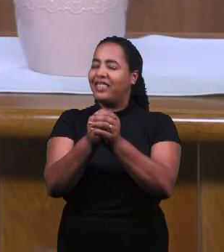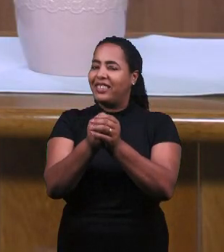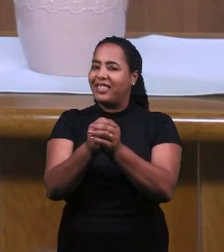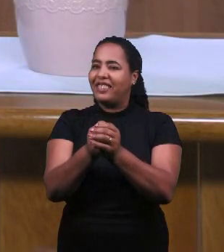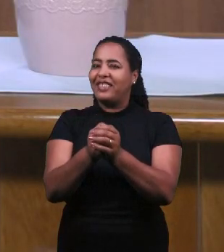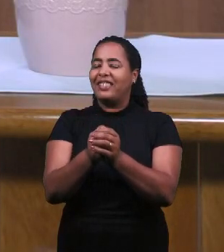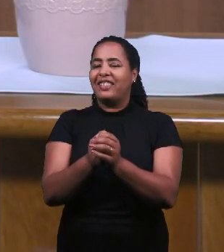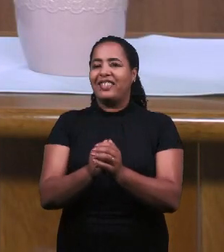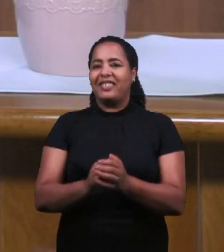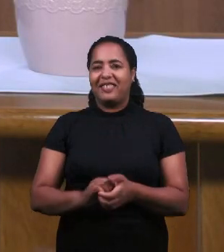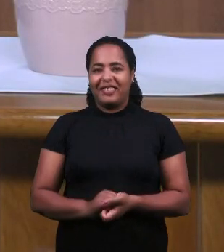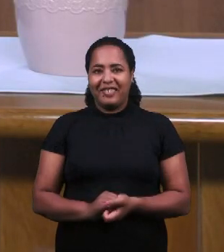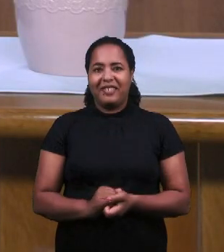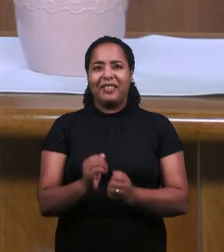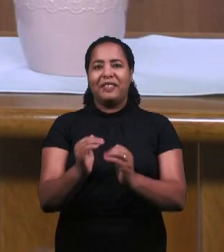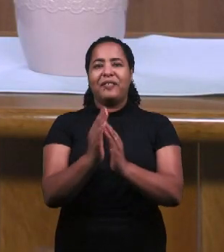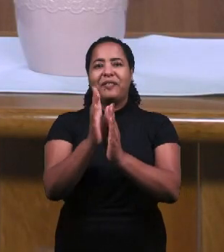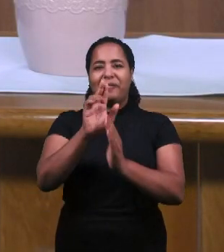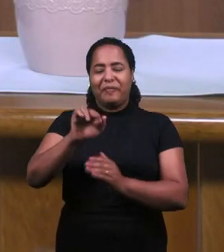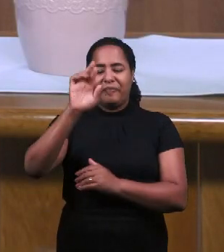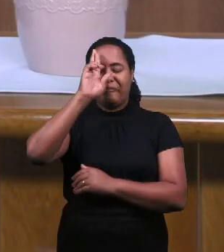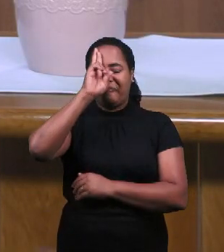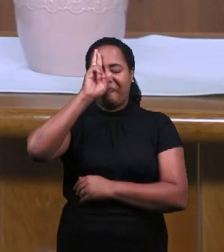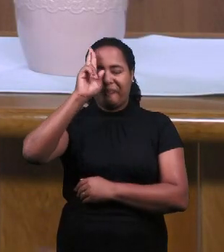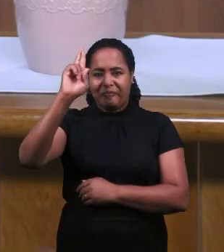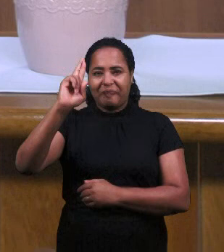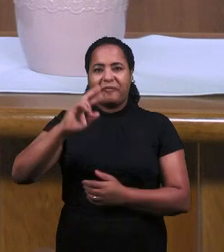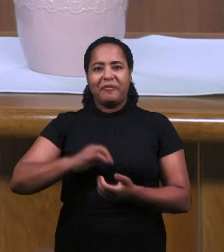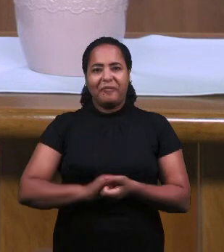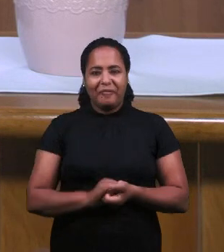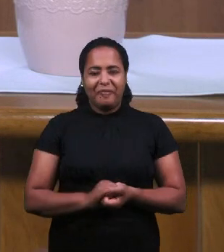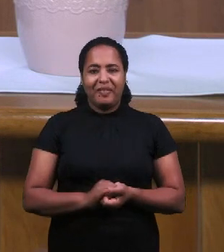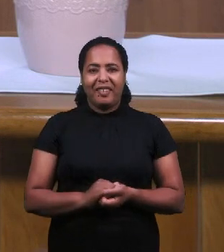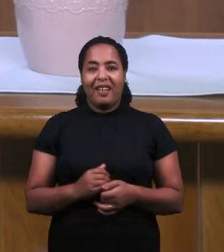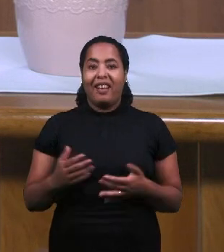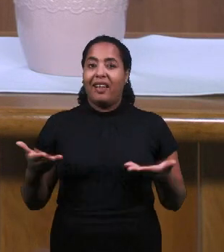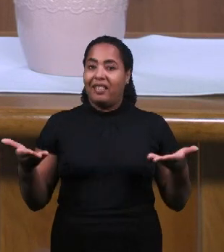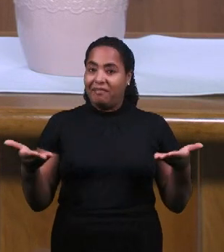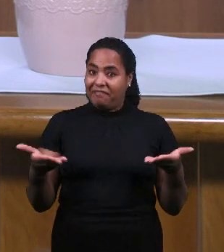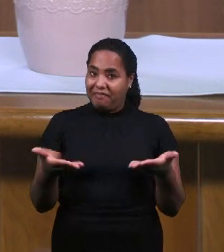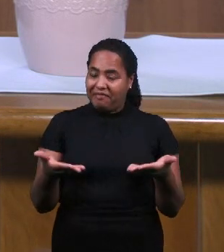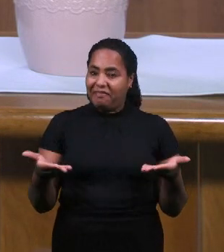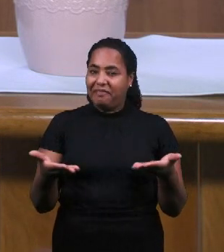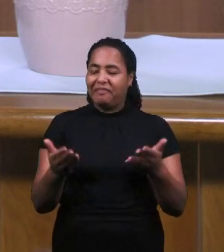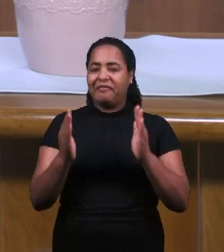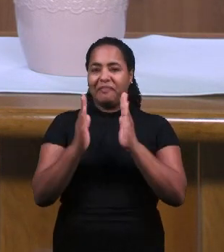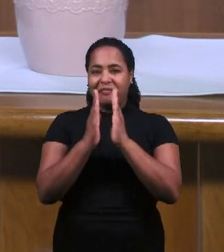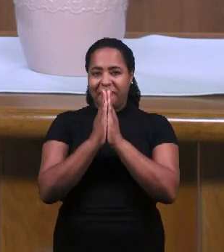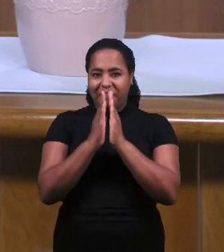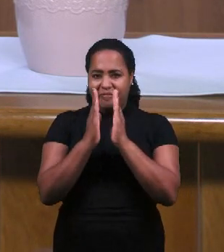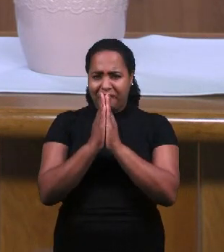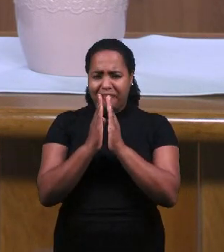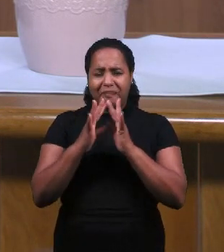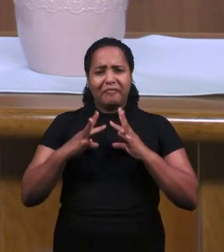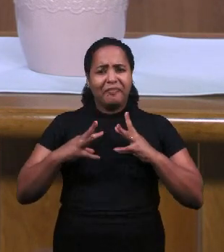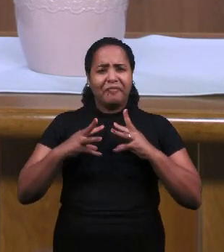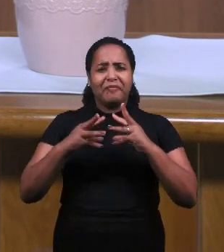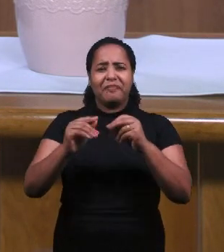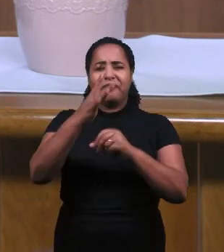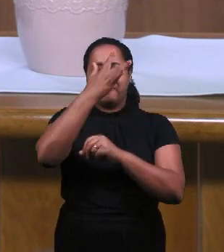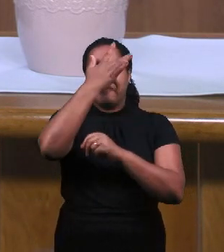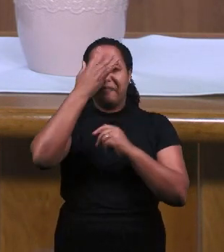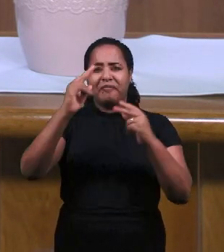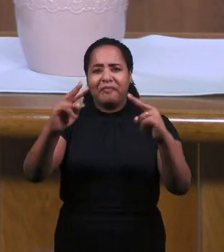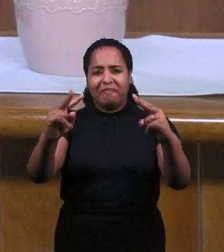Да будет прославлено имя Господне. Сейчас мы помолимся обо